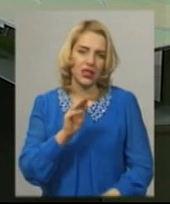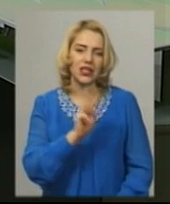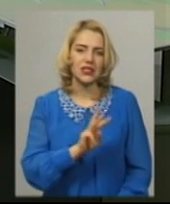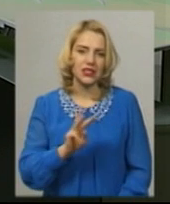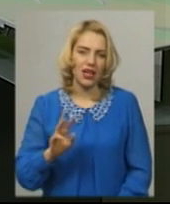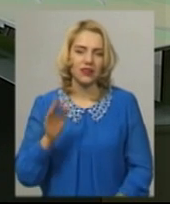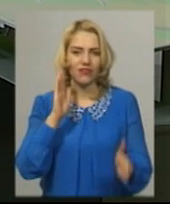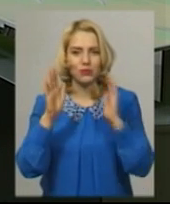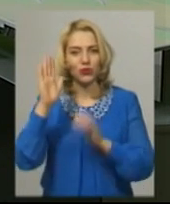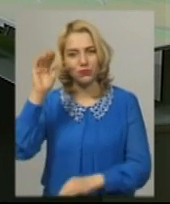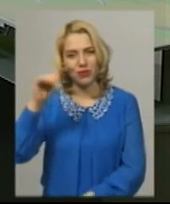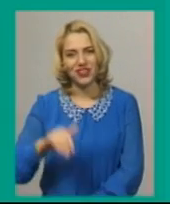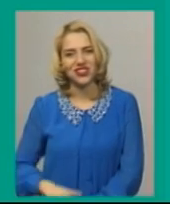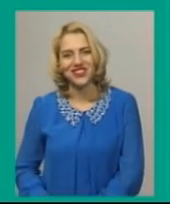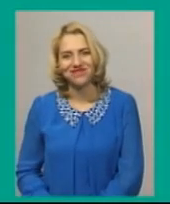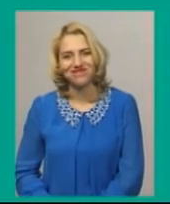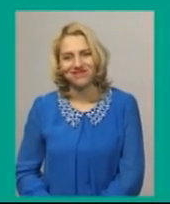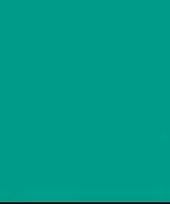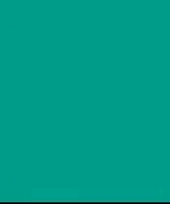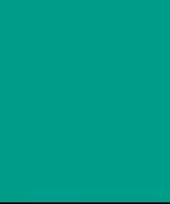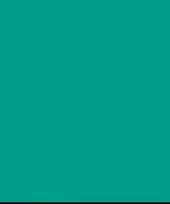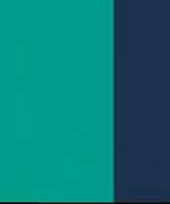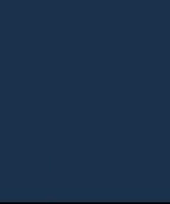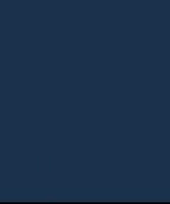офіційному сайті та на сторінці у Фейсбук. Побачимось.